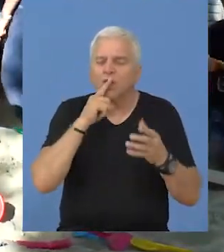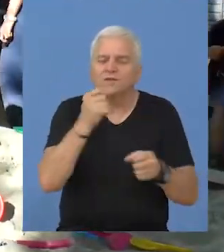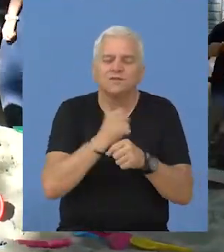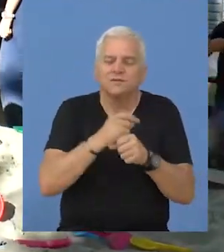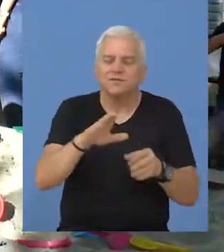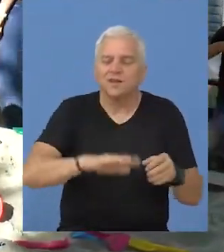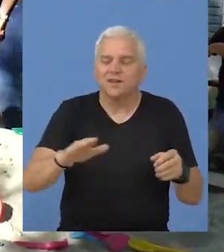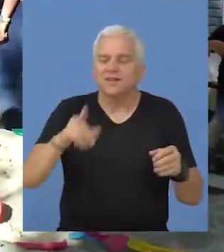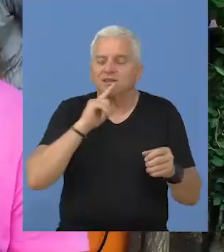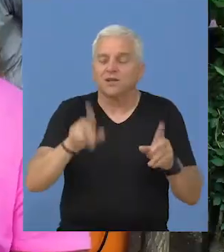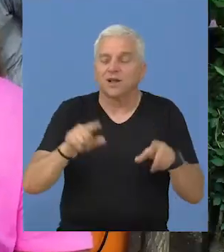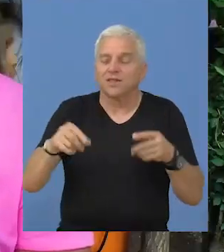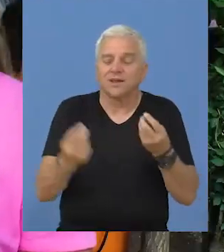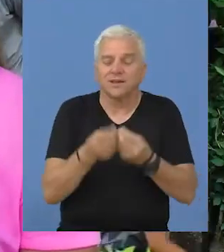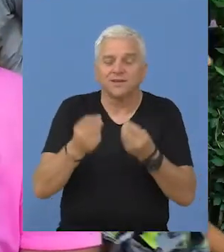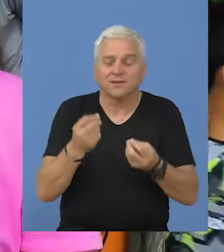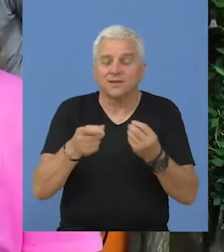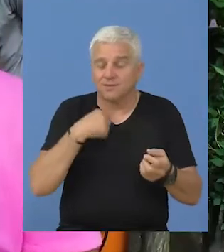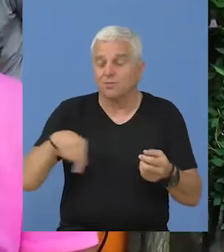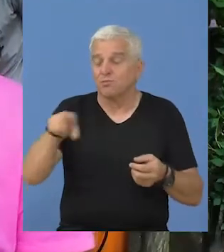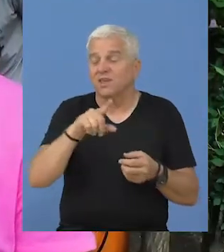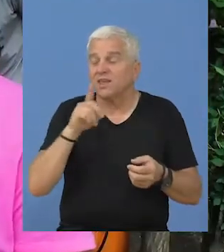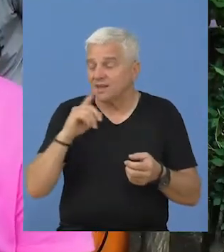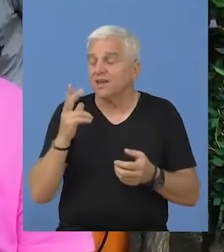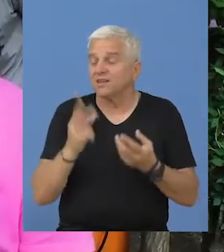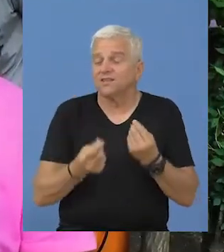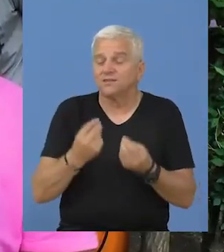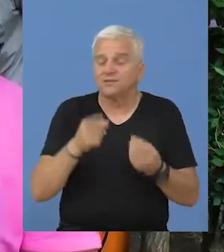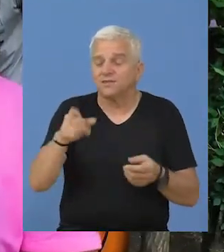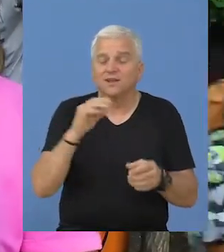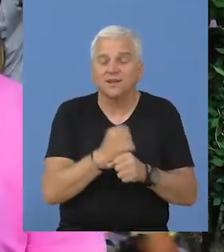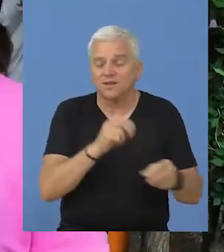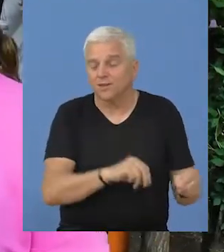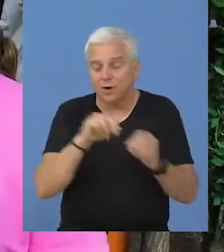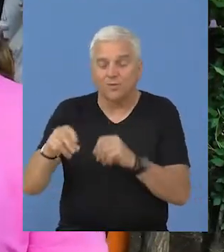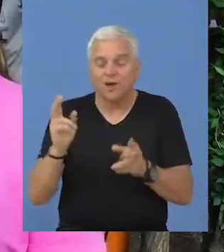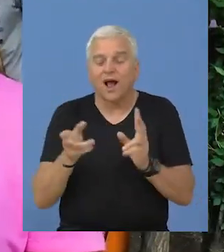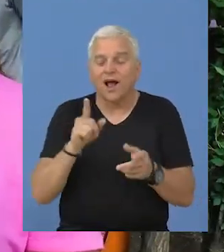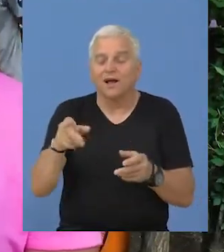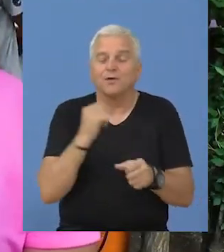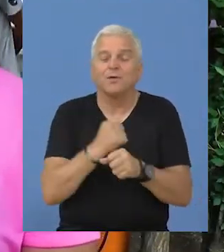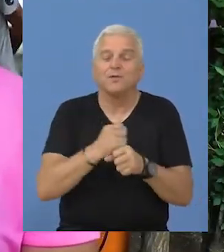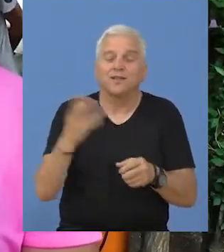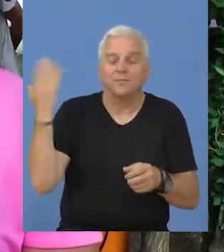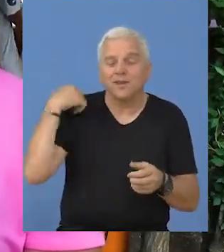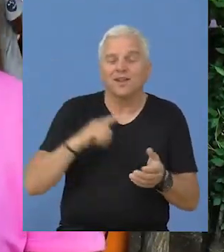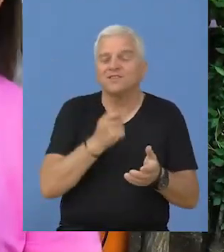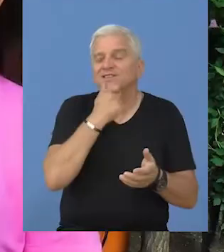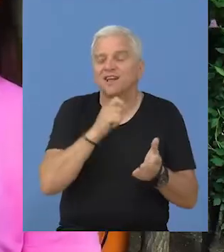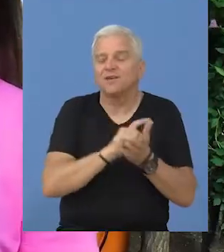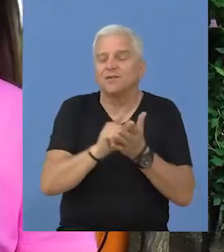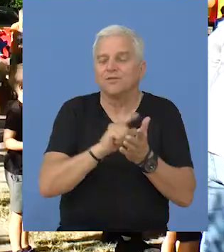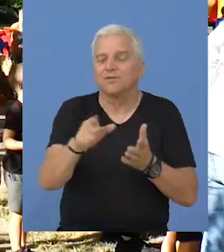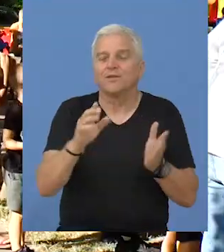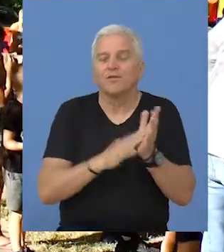neku školicu da napravimo djeca koja su se nekad igrali, to je mi, da njima sada to dočaramo kako je to izgledalo u